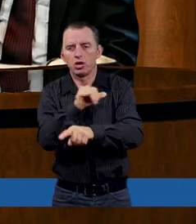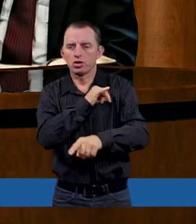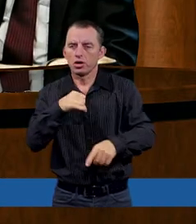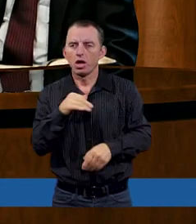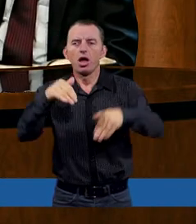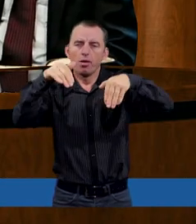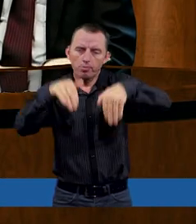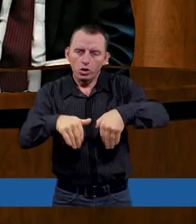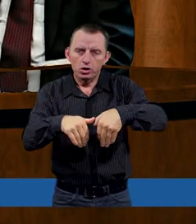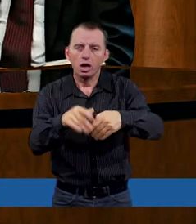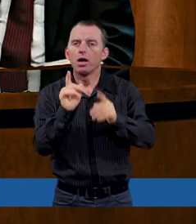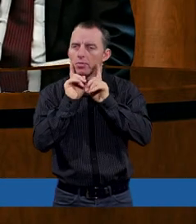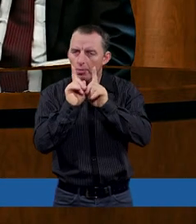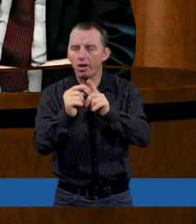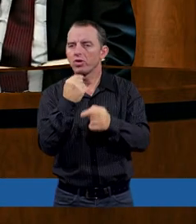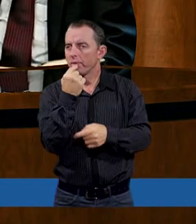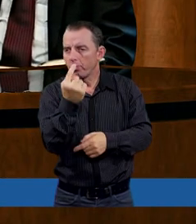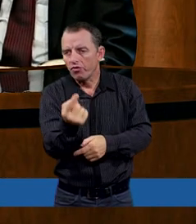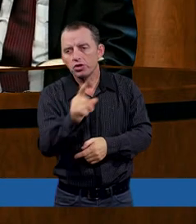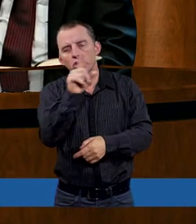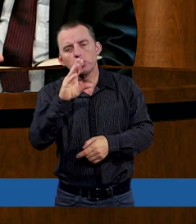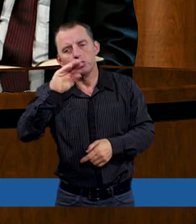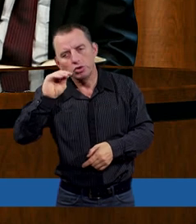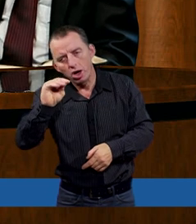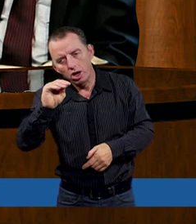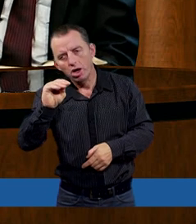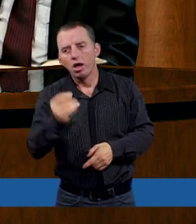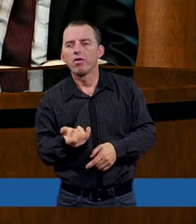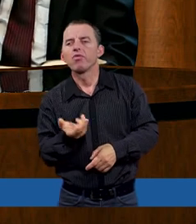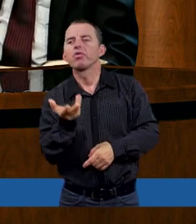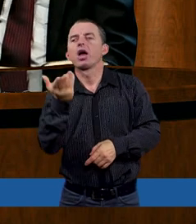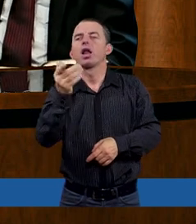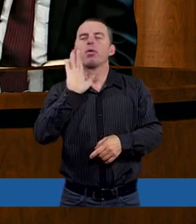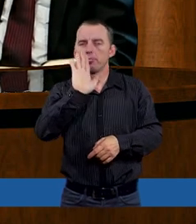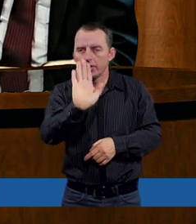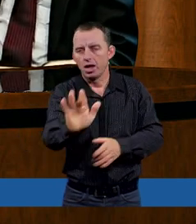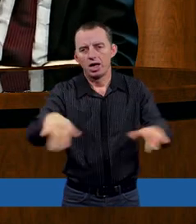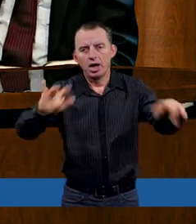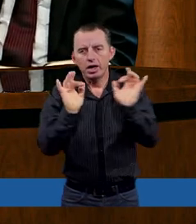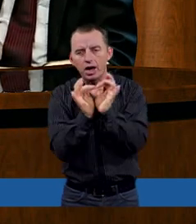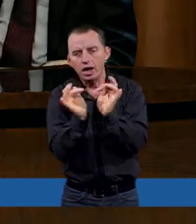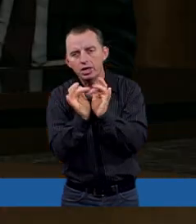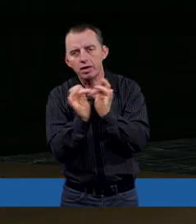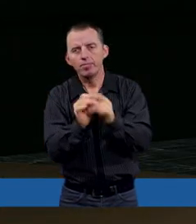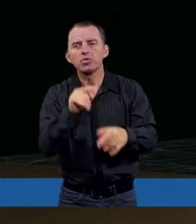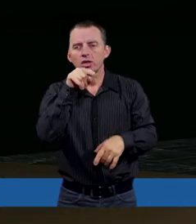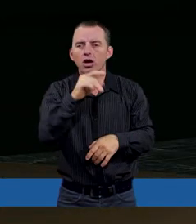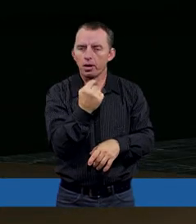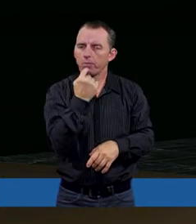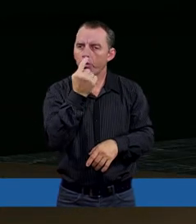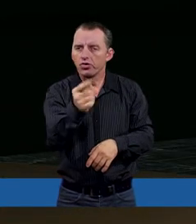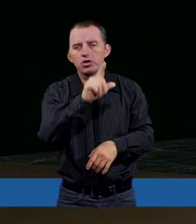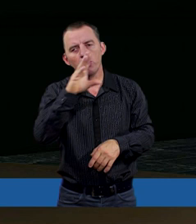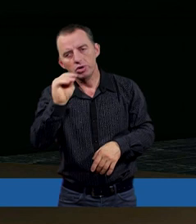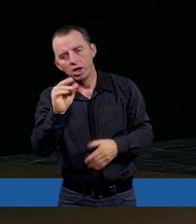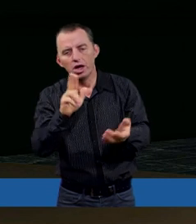Możemy generalnie powiedzieć, że w wielu wypadkach mieli rację. I tak jak Andrzej powiedział, że